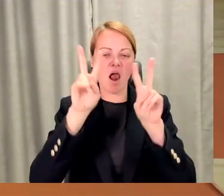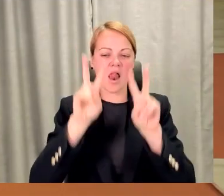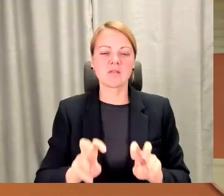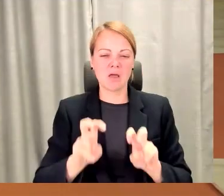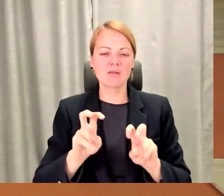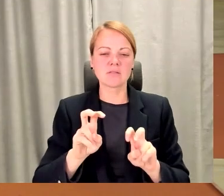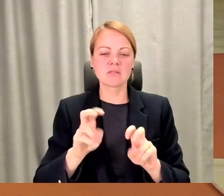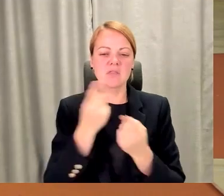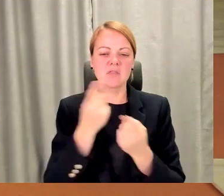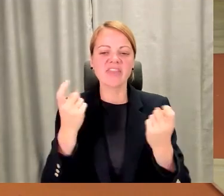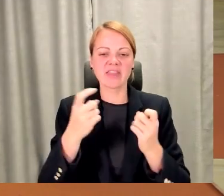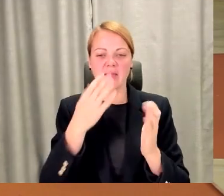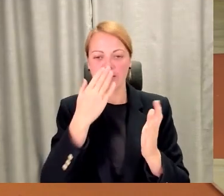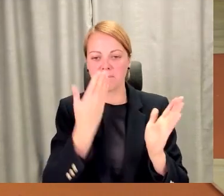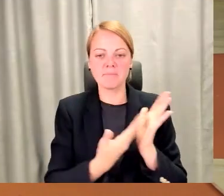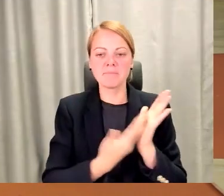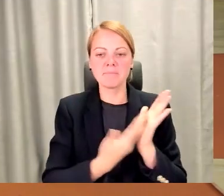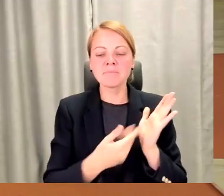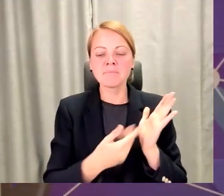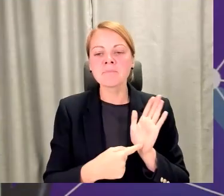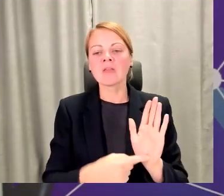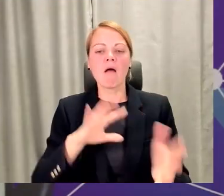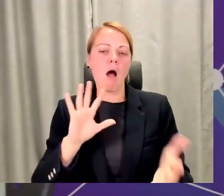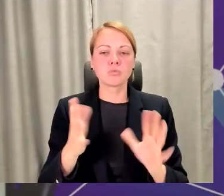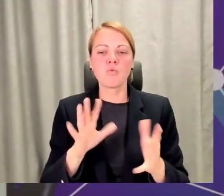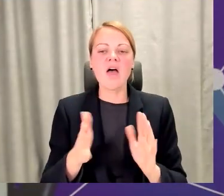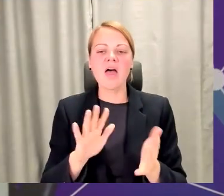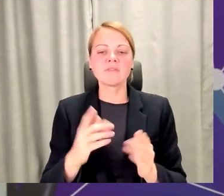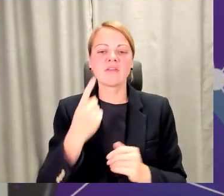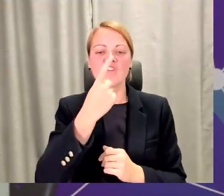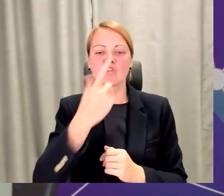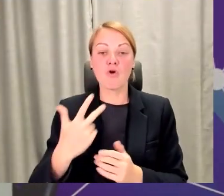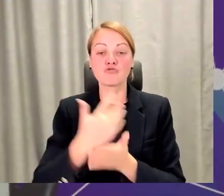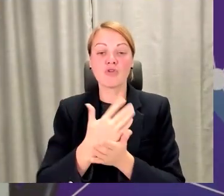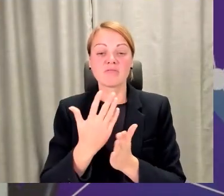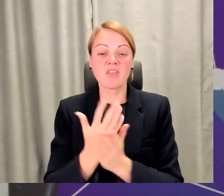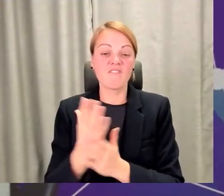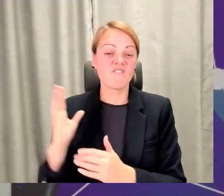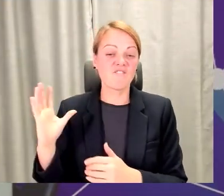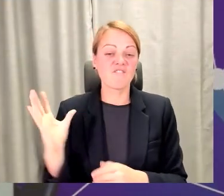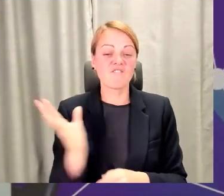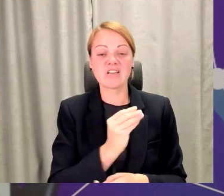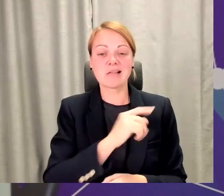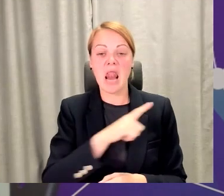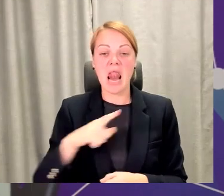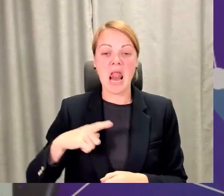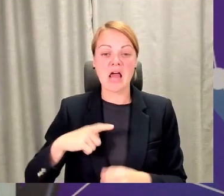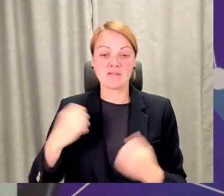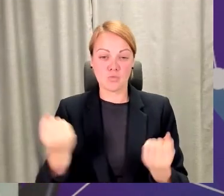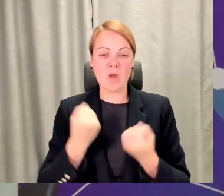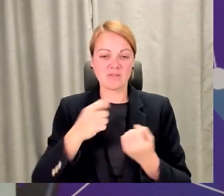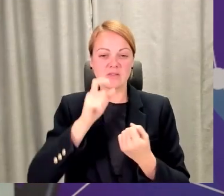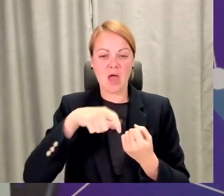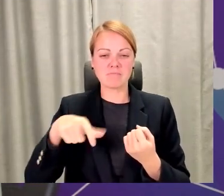ka no aptuvēni trešā daļa no visiem Latvijā nodarbinātajiem cilvēkiem, ja vismaz, kas ir nodarbināto